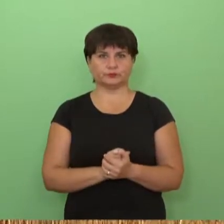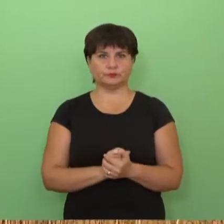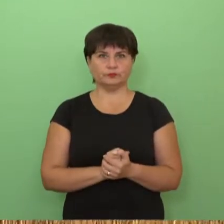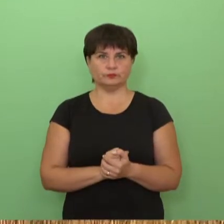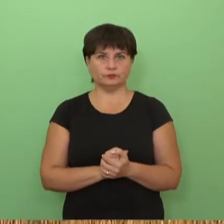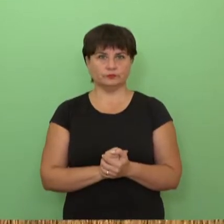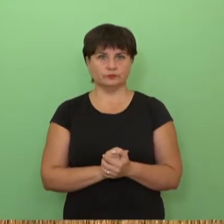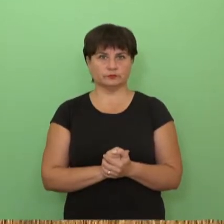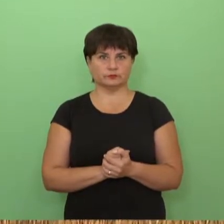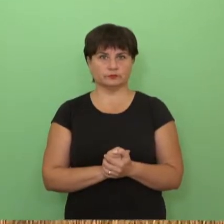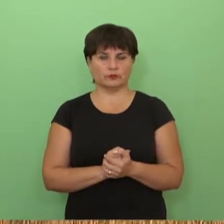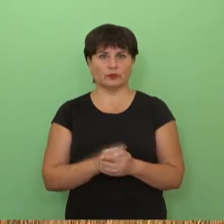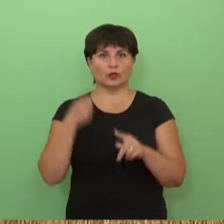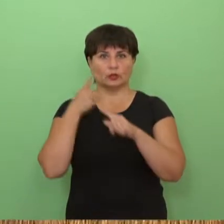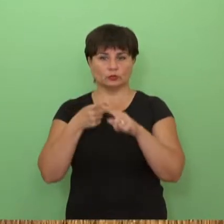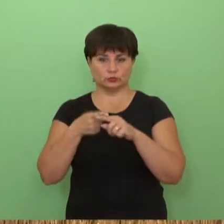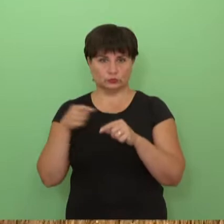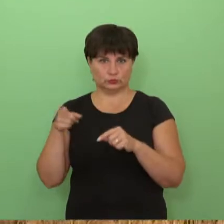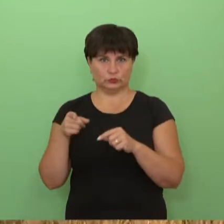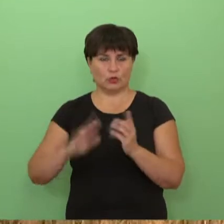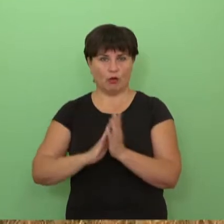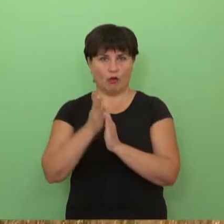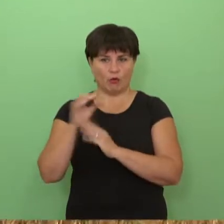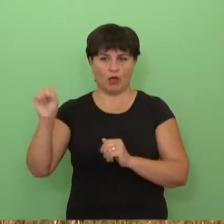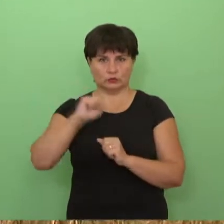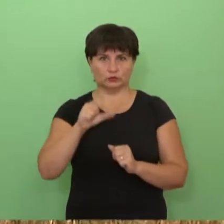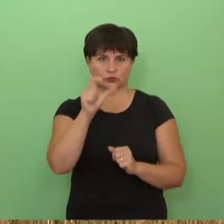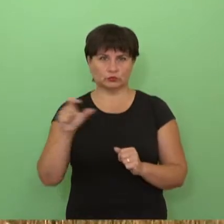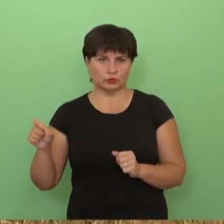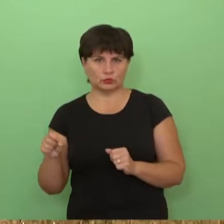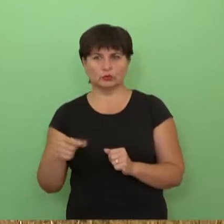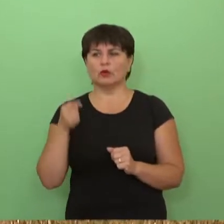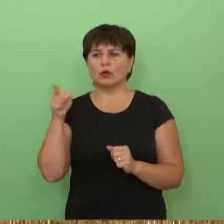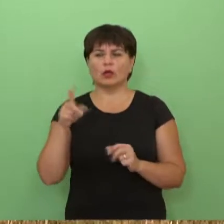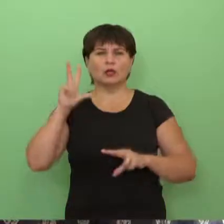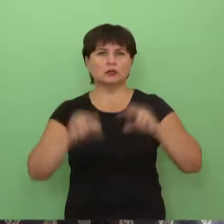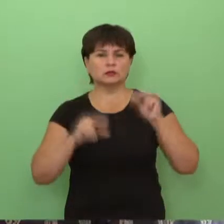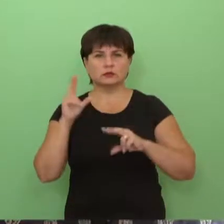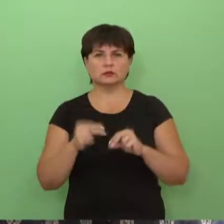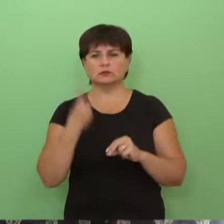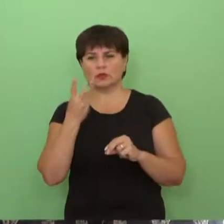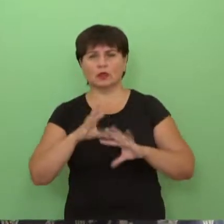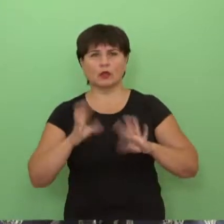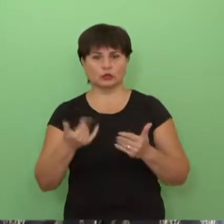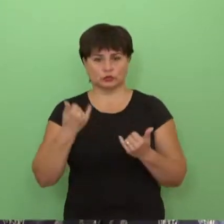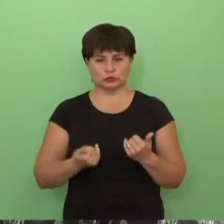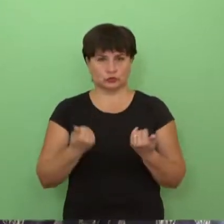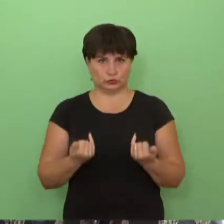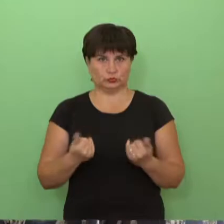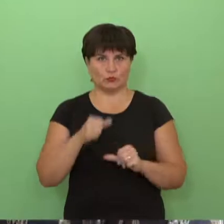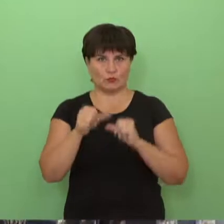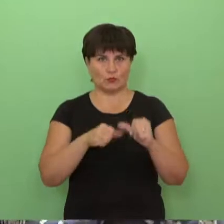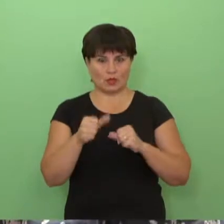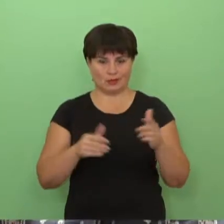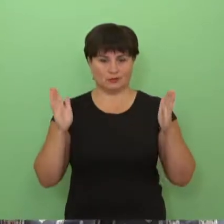Na ir grūdaugintų asociacijos narių užklausim, kokias rizikas didžiausias matot šių metų sezonui. Nes